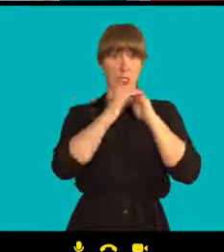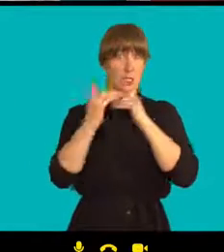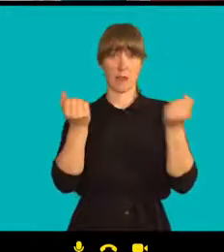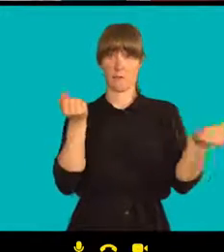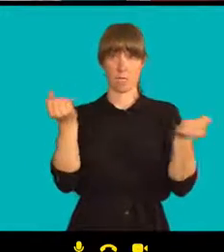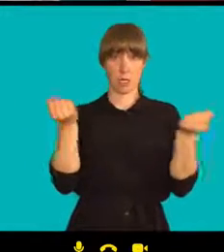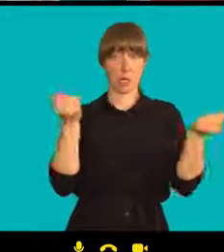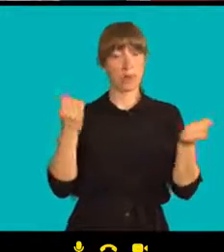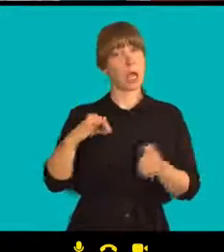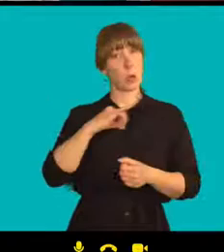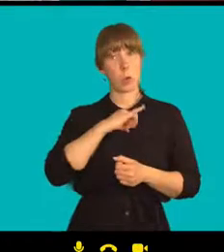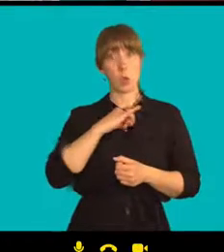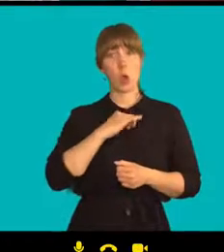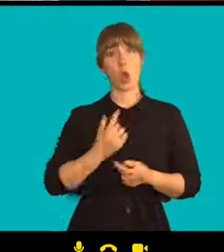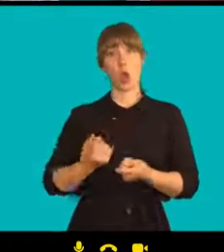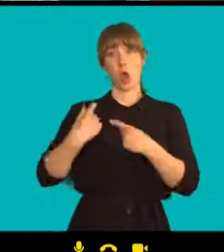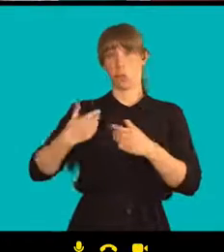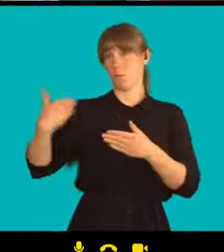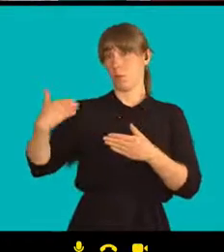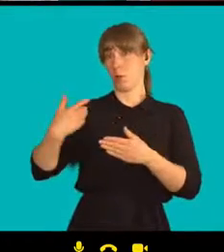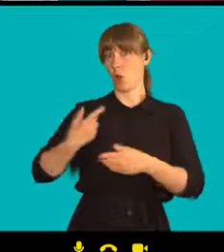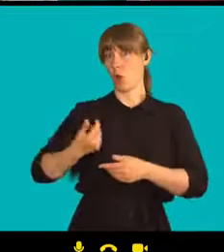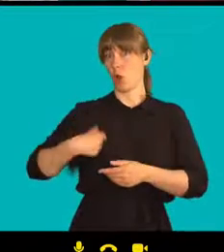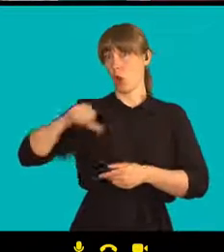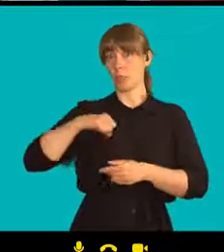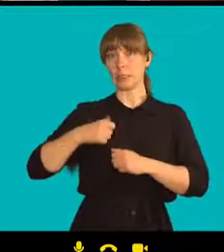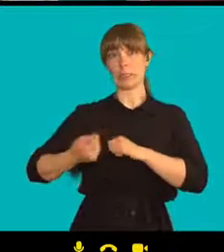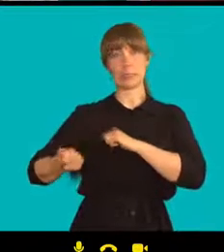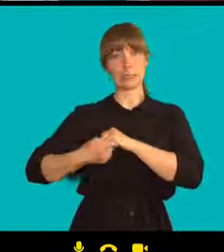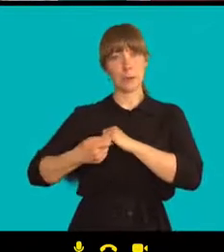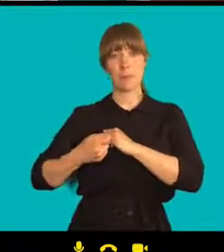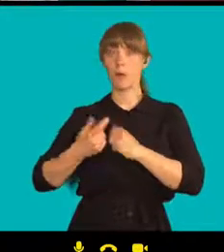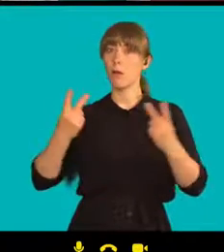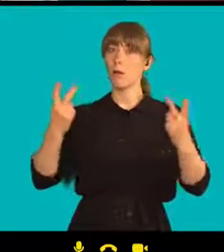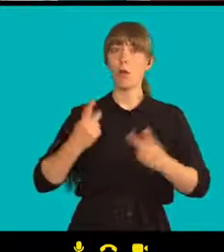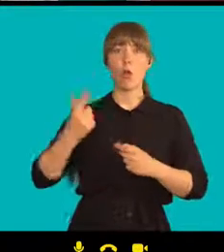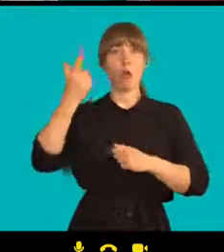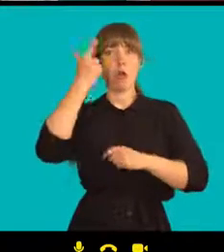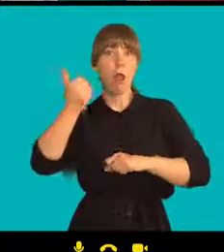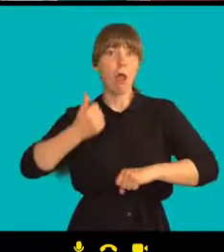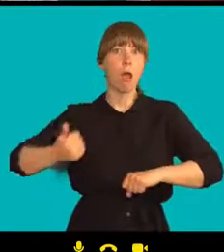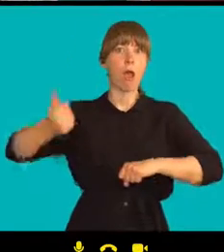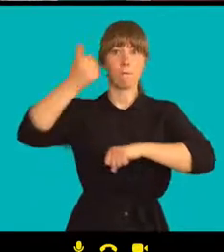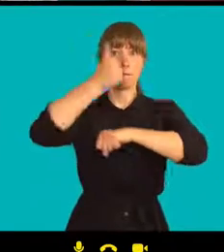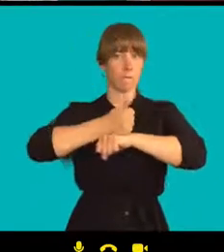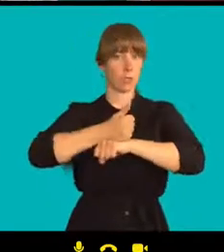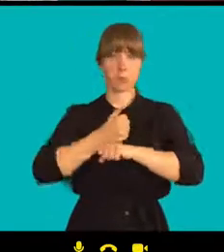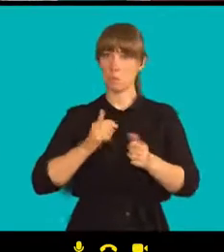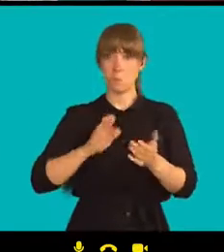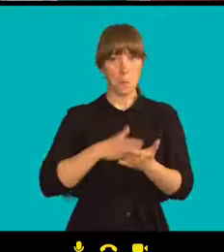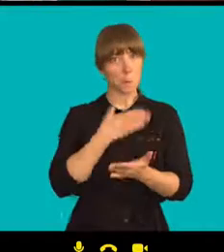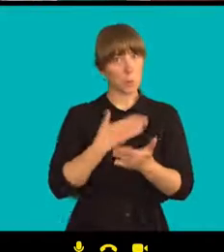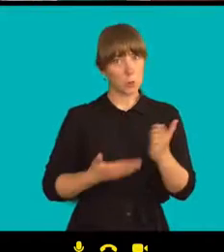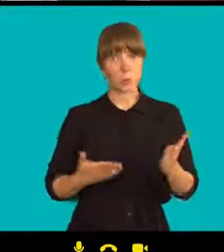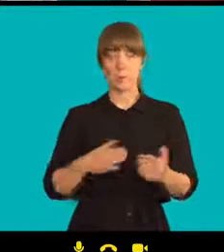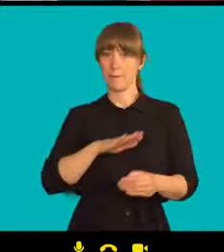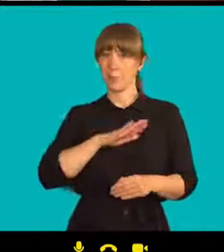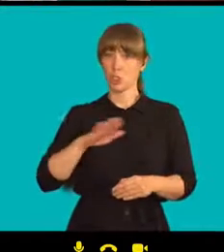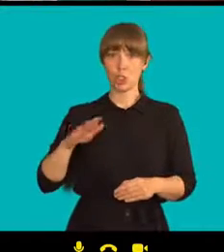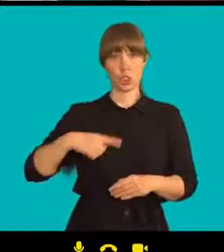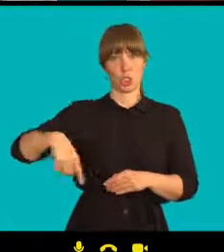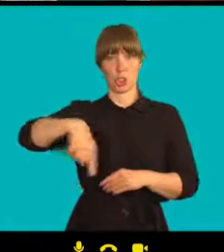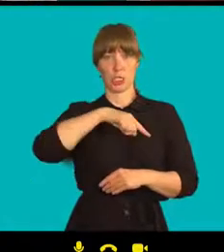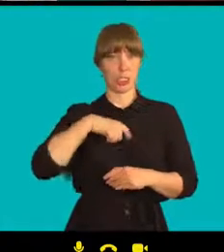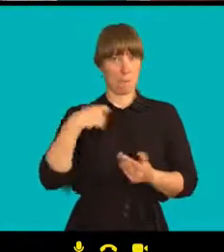že od loňského srpna nepotřebujeme jakousi hlavu opozice. My jsme všichni